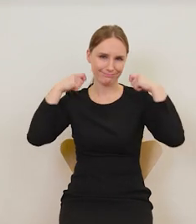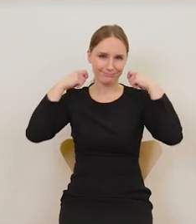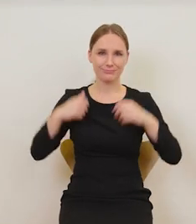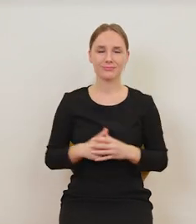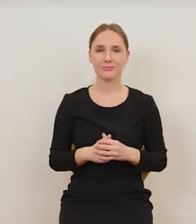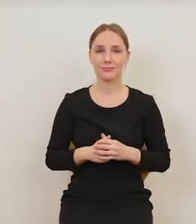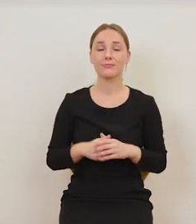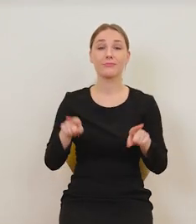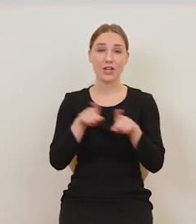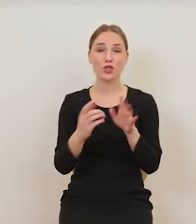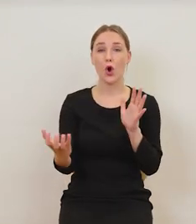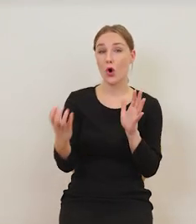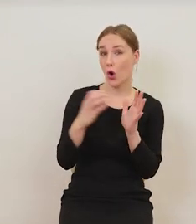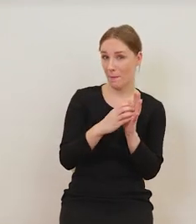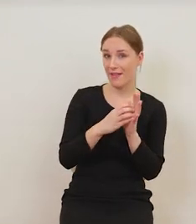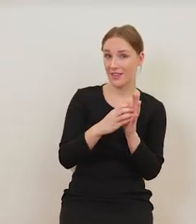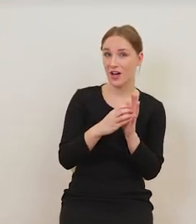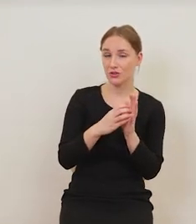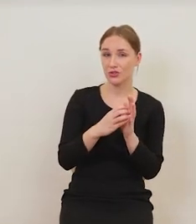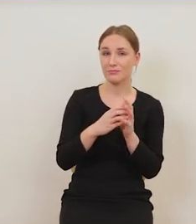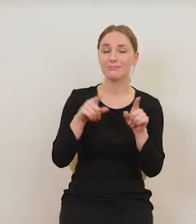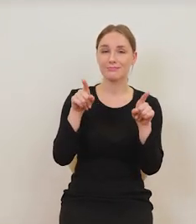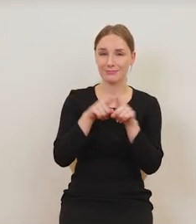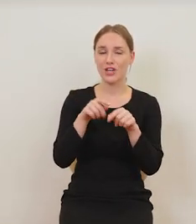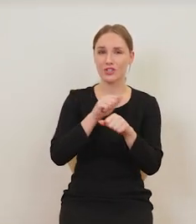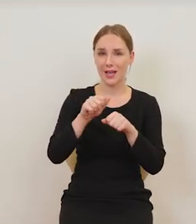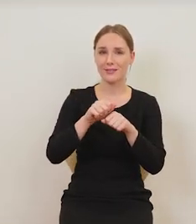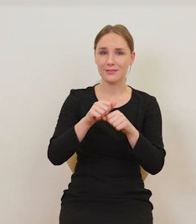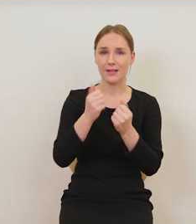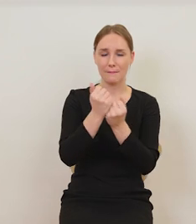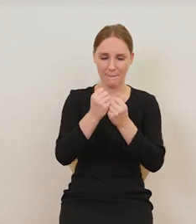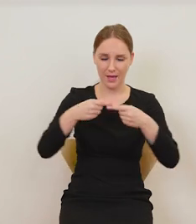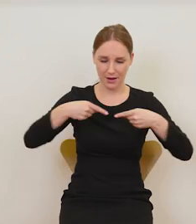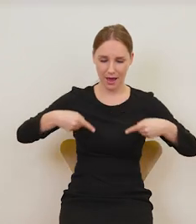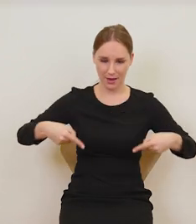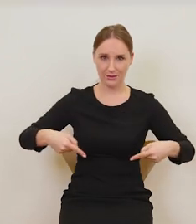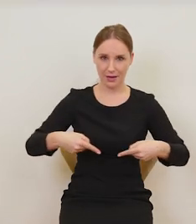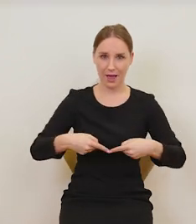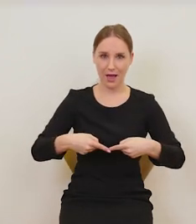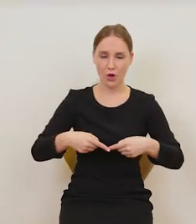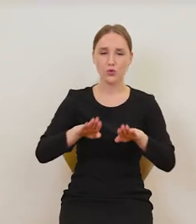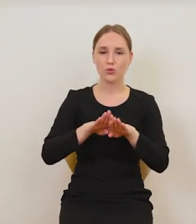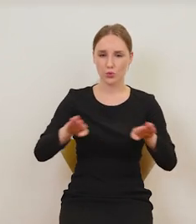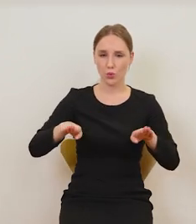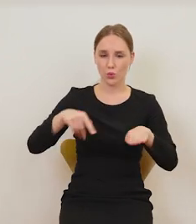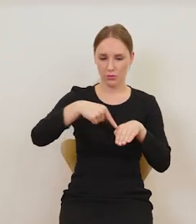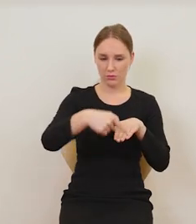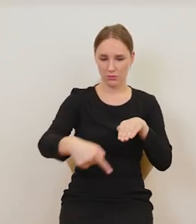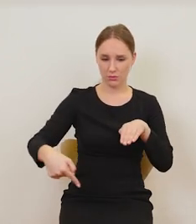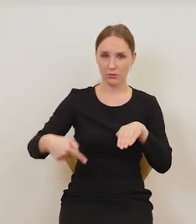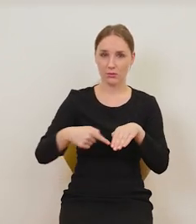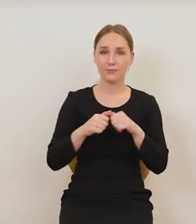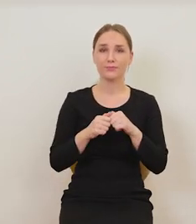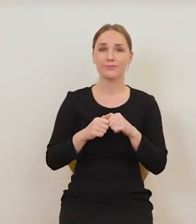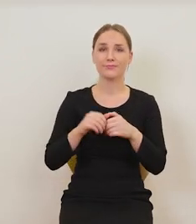komentarz do tego, który również znajduje się na kartce zwisającej z tego stołu, na którym to wszystko